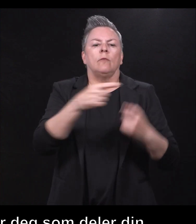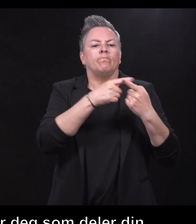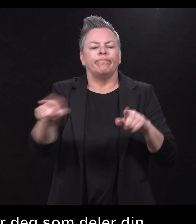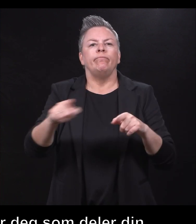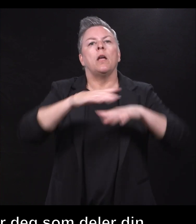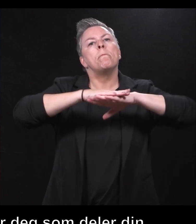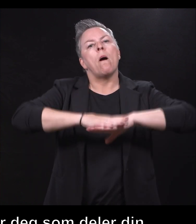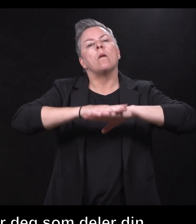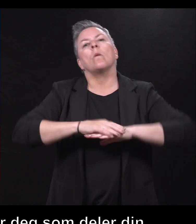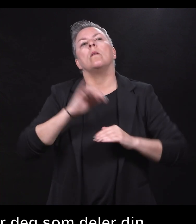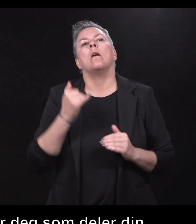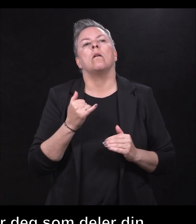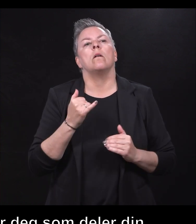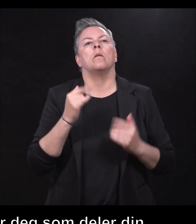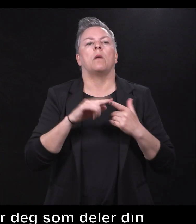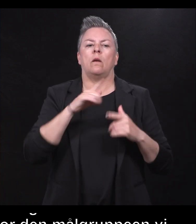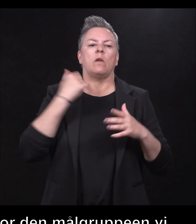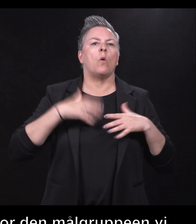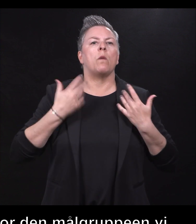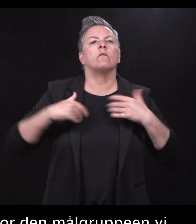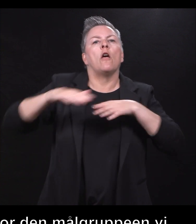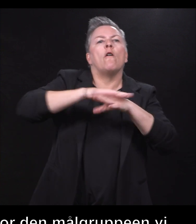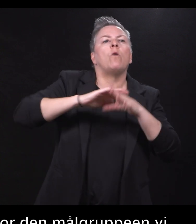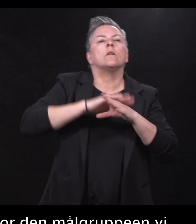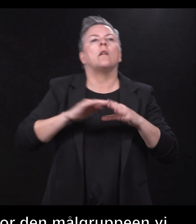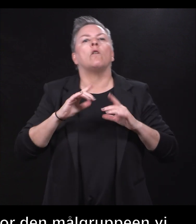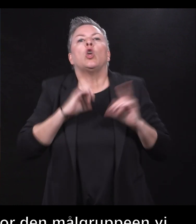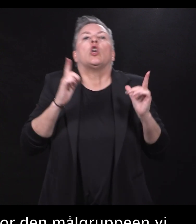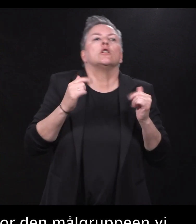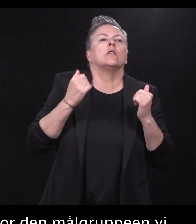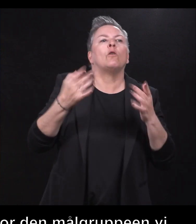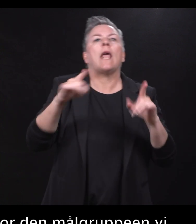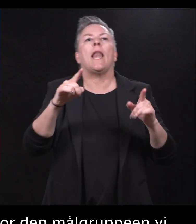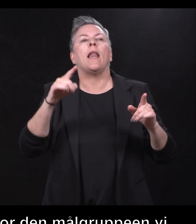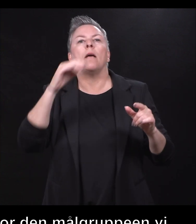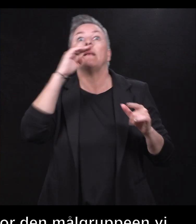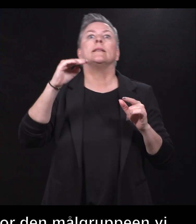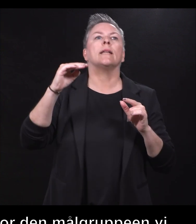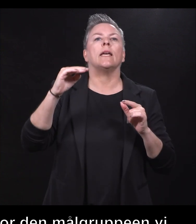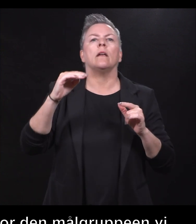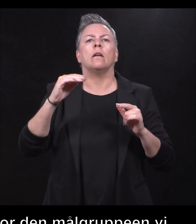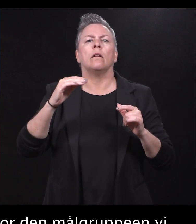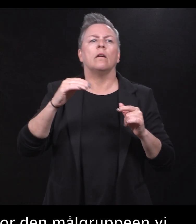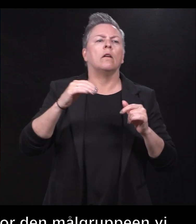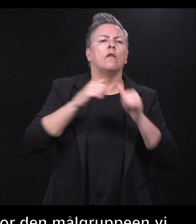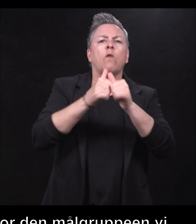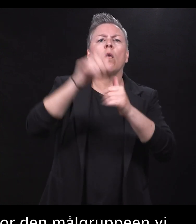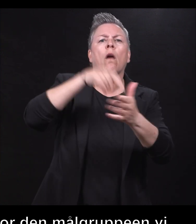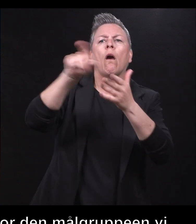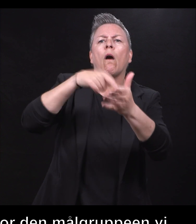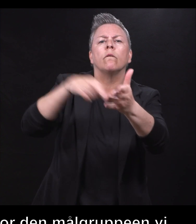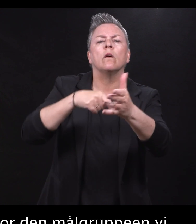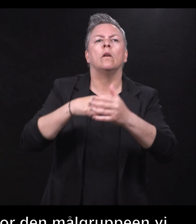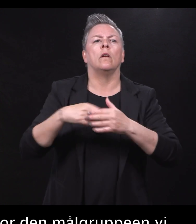opplever at følelsen av å få til, følelsen av mestring, følelsen av å bli stillt krav til, følelsen